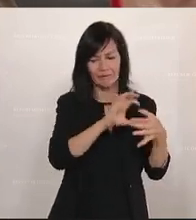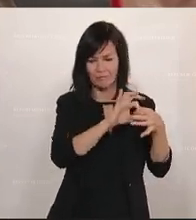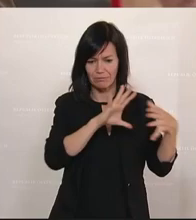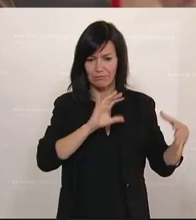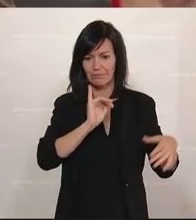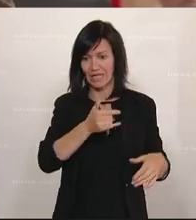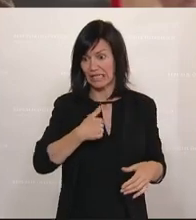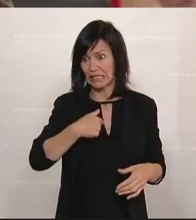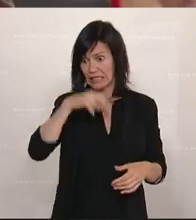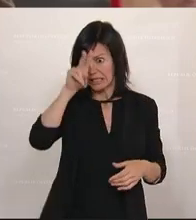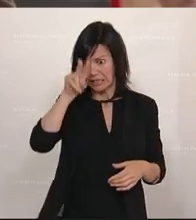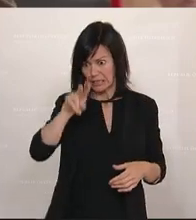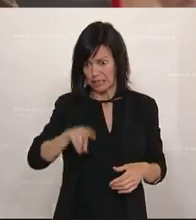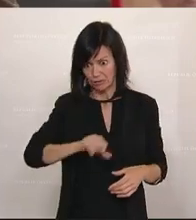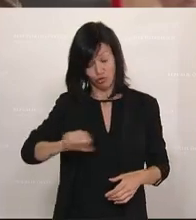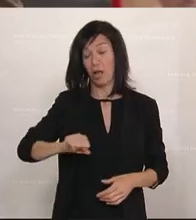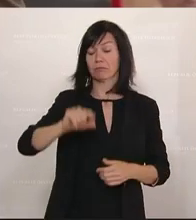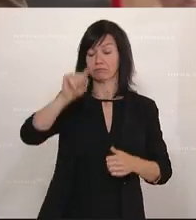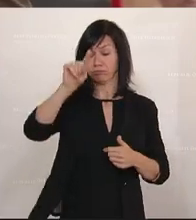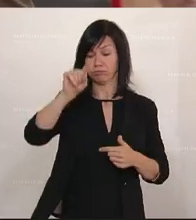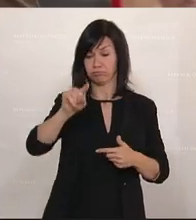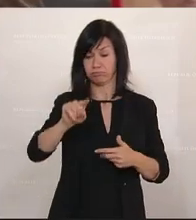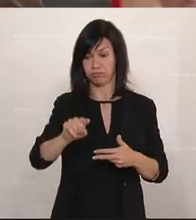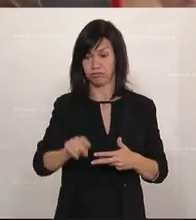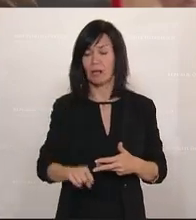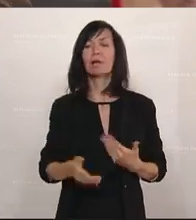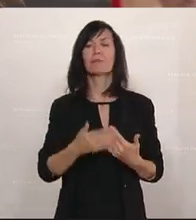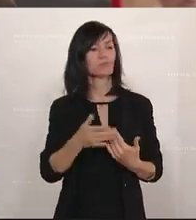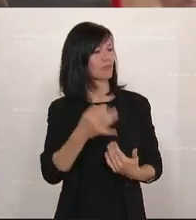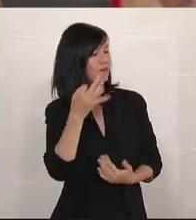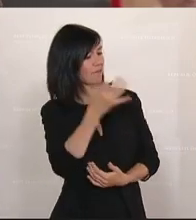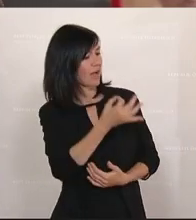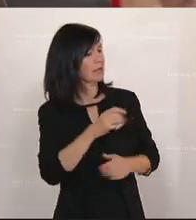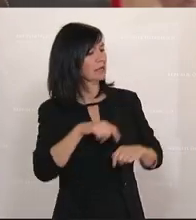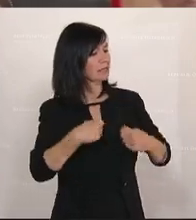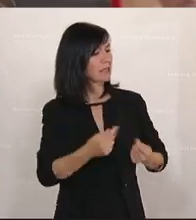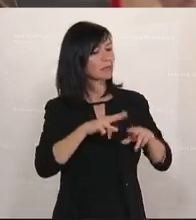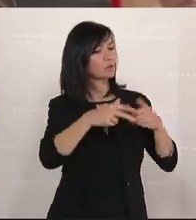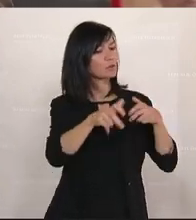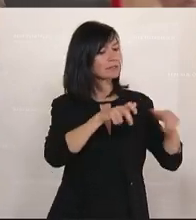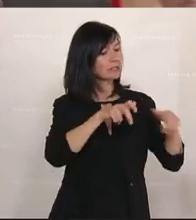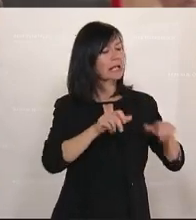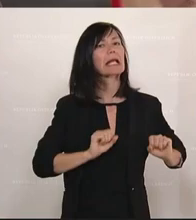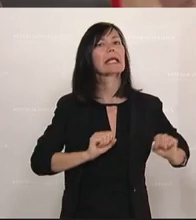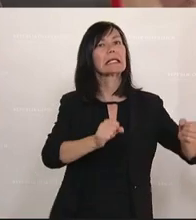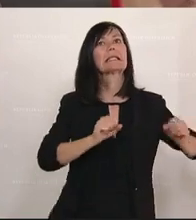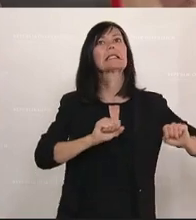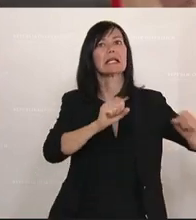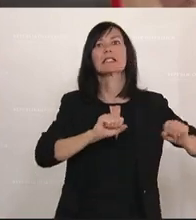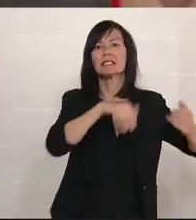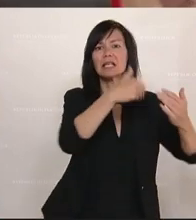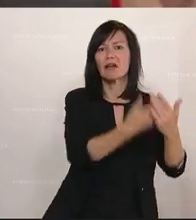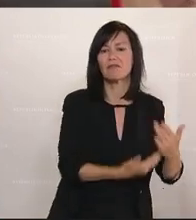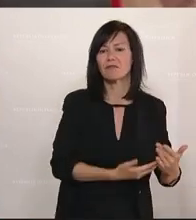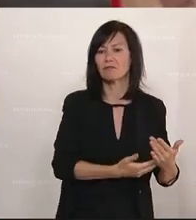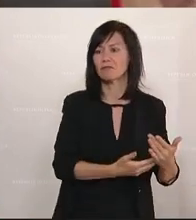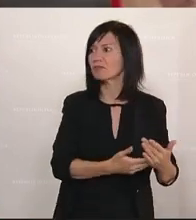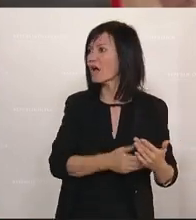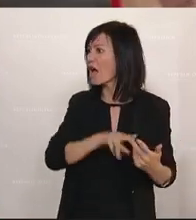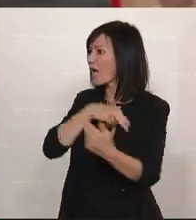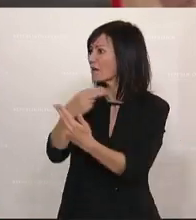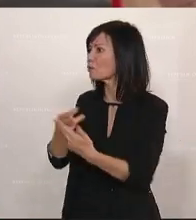der Geschwindigkeit mitzulesen, wenn es die Frage gibt, ob es Initiativen der Bundesregierung so etwas gibt, und die Frau Staatssekretärin sagt, das ist nicht im